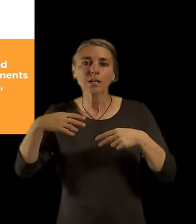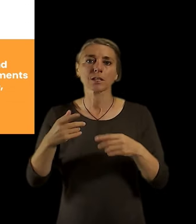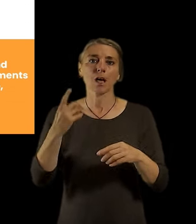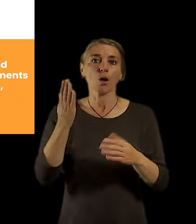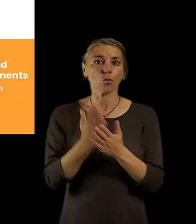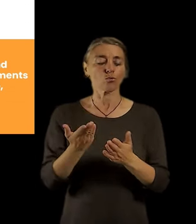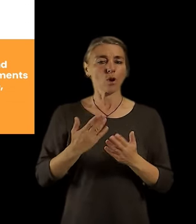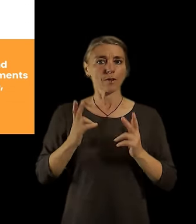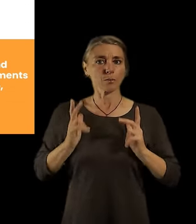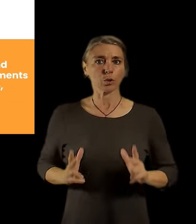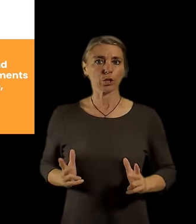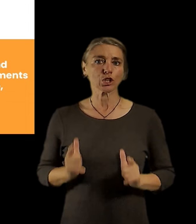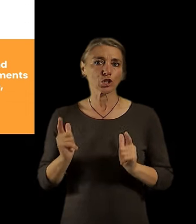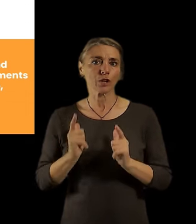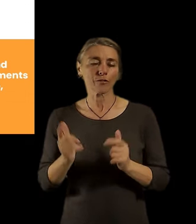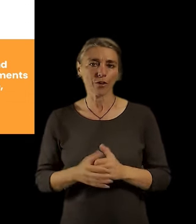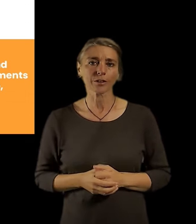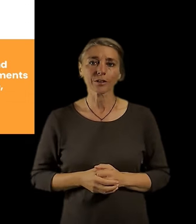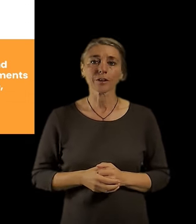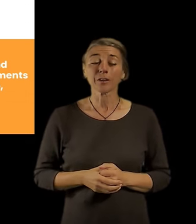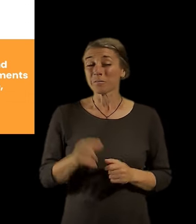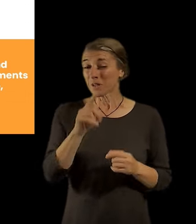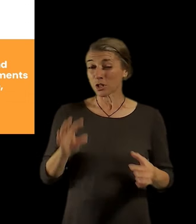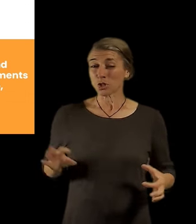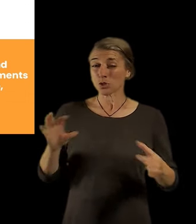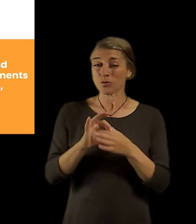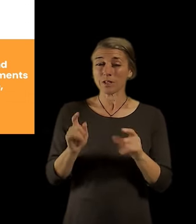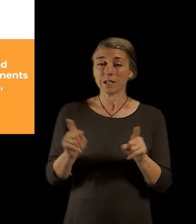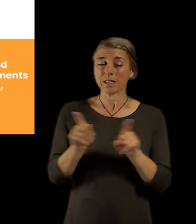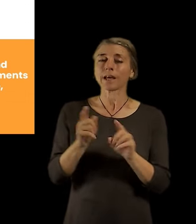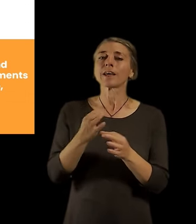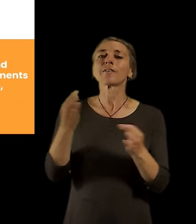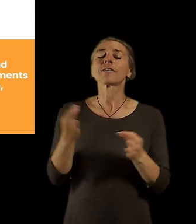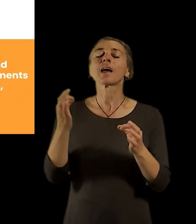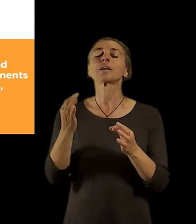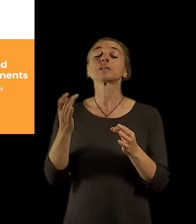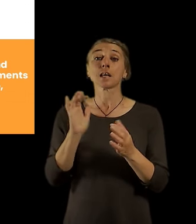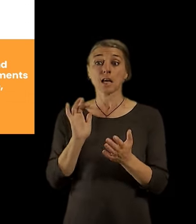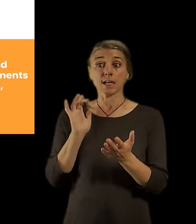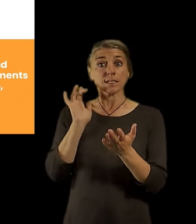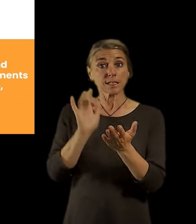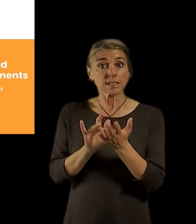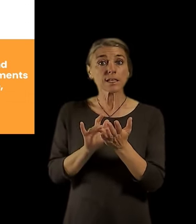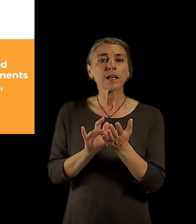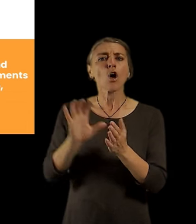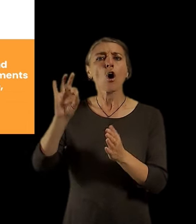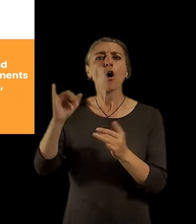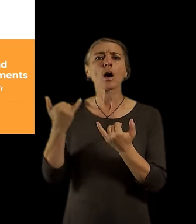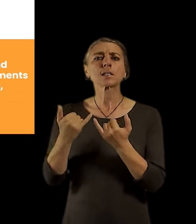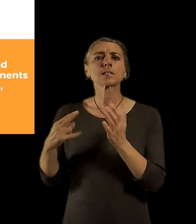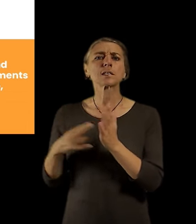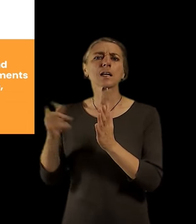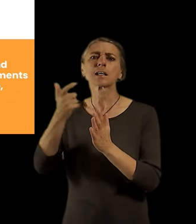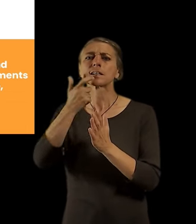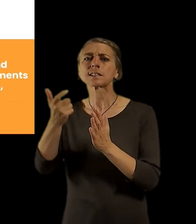života. Navazuje to i na Sustainable Development Goals, které cíle udržitelného rozvoje spojených národů. A